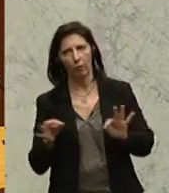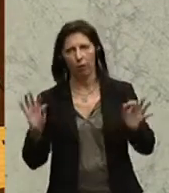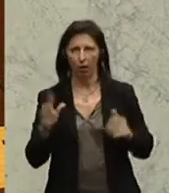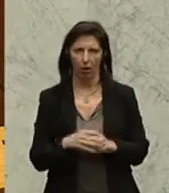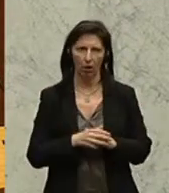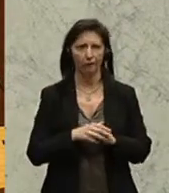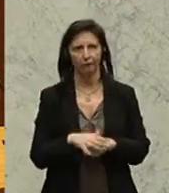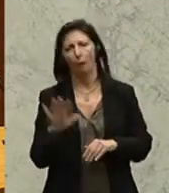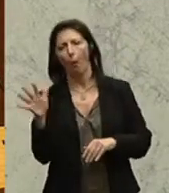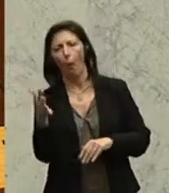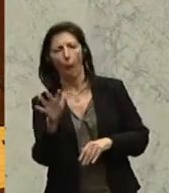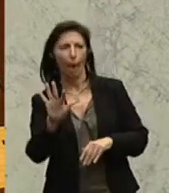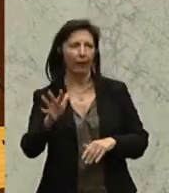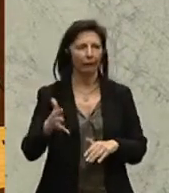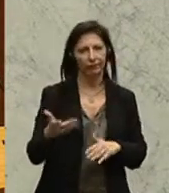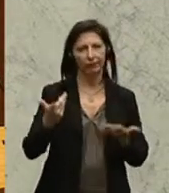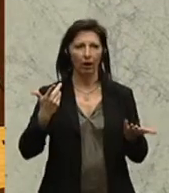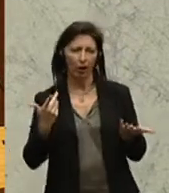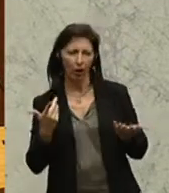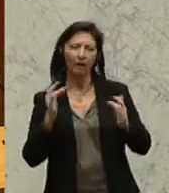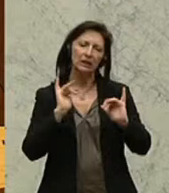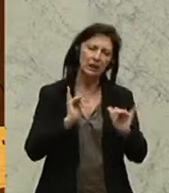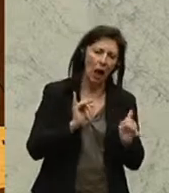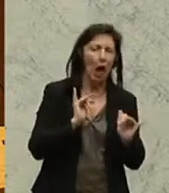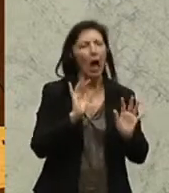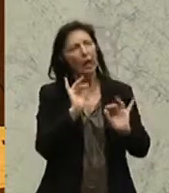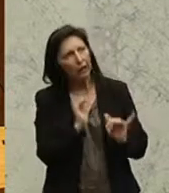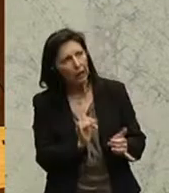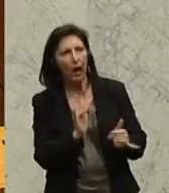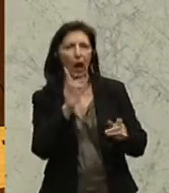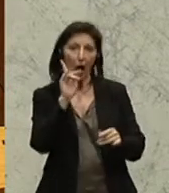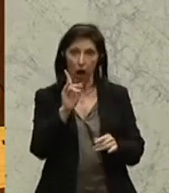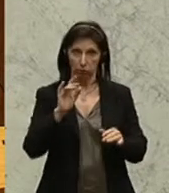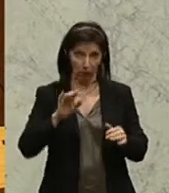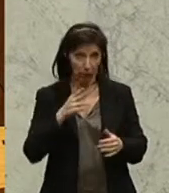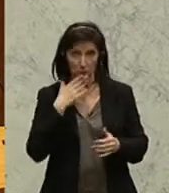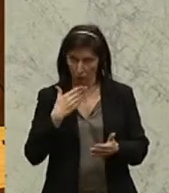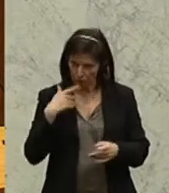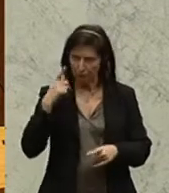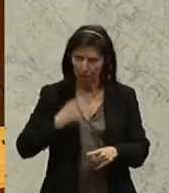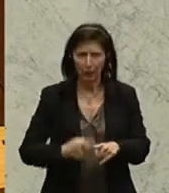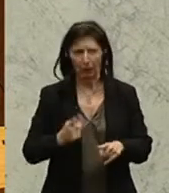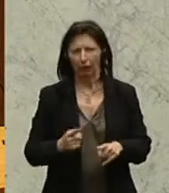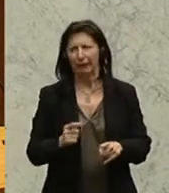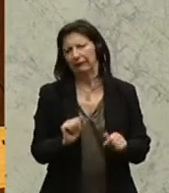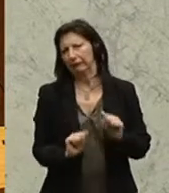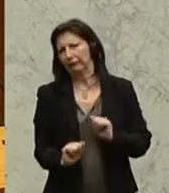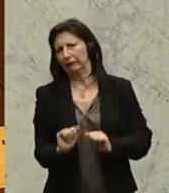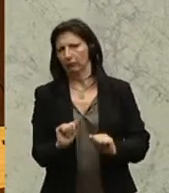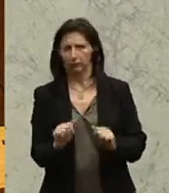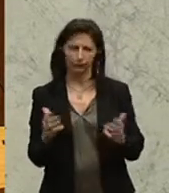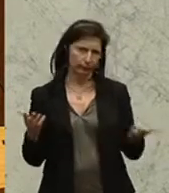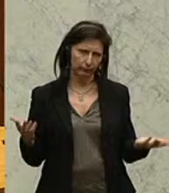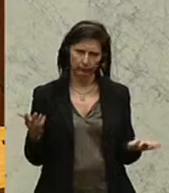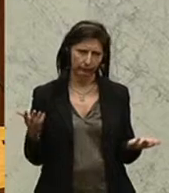vage Andeutungen zu machen, immer prinzipielle Zustimmung, aber dann, wenn es konkret wird, zu kneifen, das ist